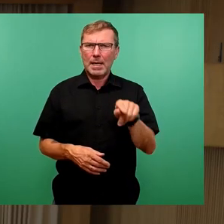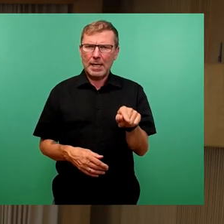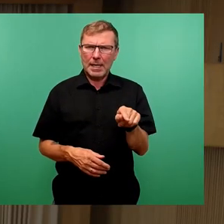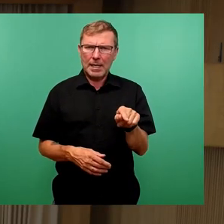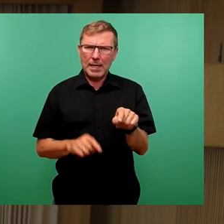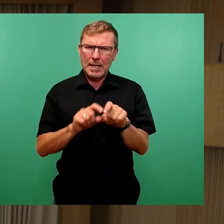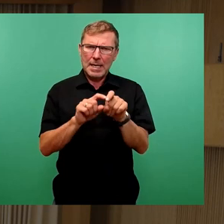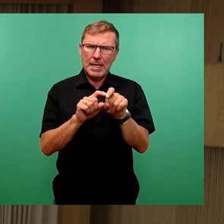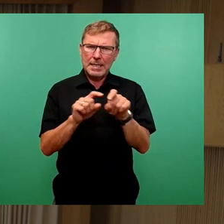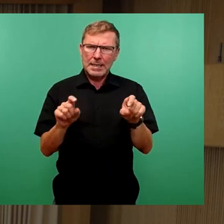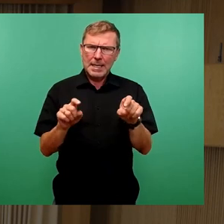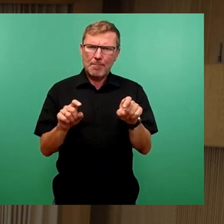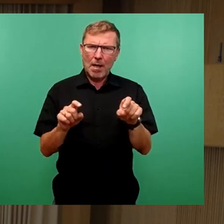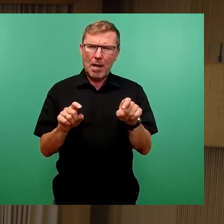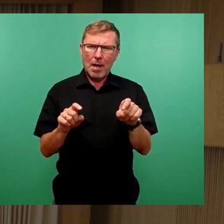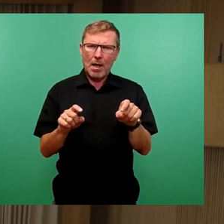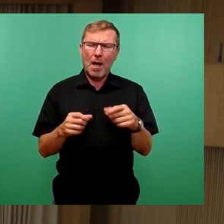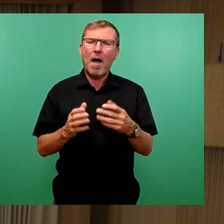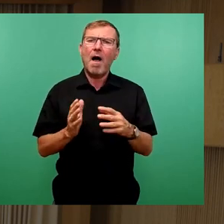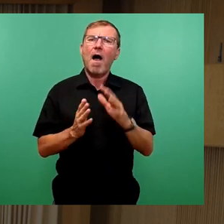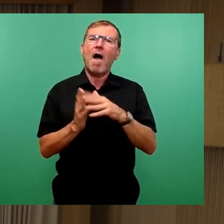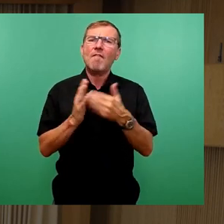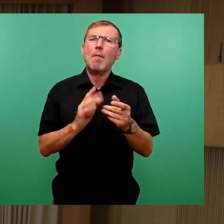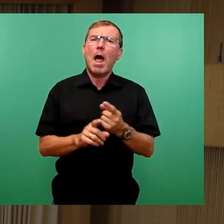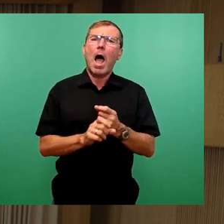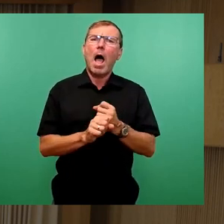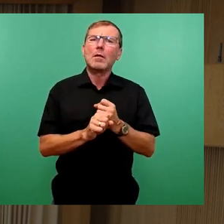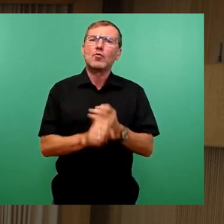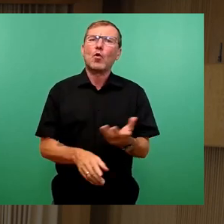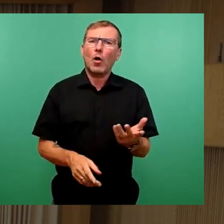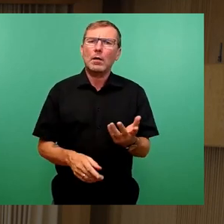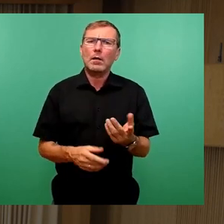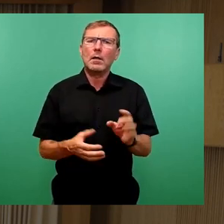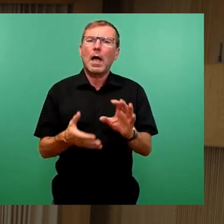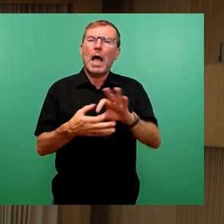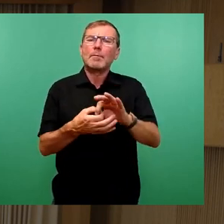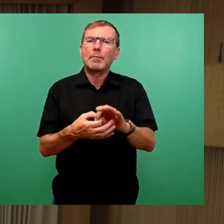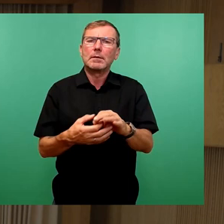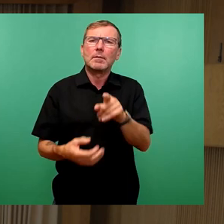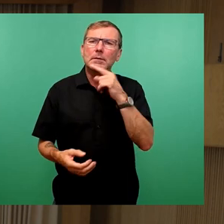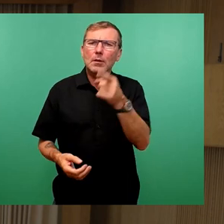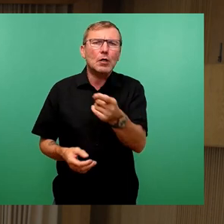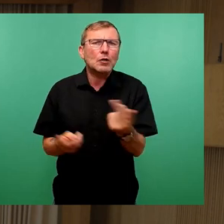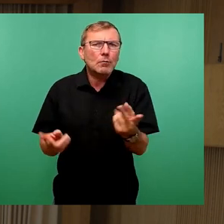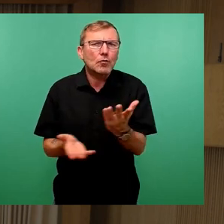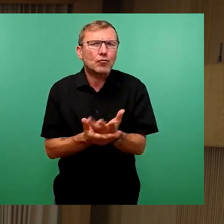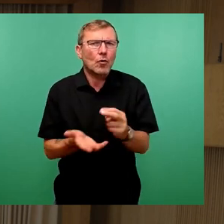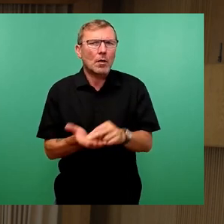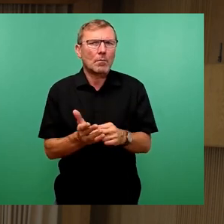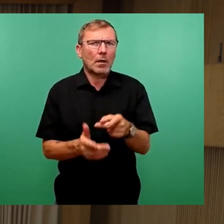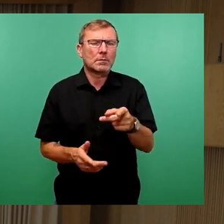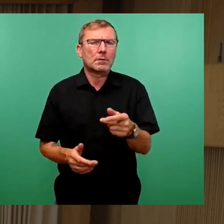Fahrplantreue, das im Fahrplan abgebildet, wenn ohnehin schon davon ausgegangen wird, dass es hier zu erheblichen